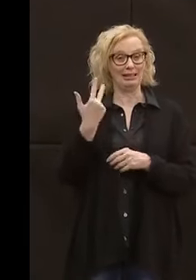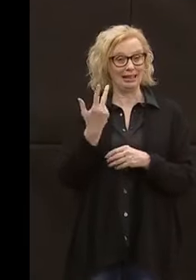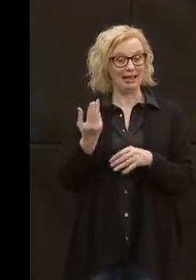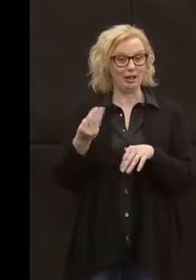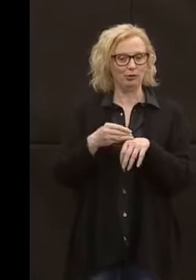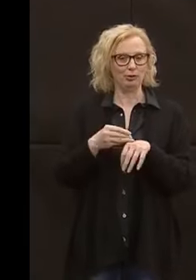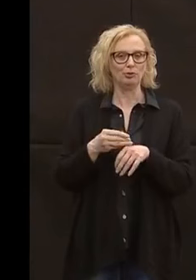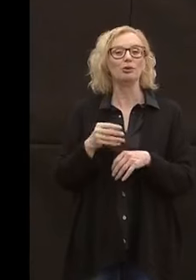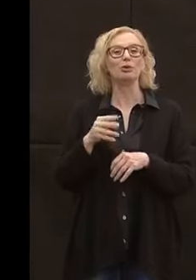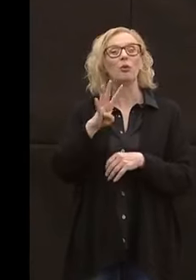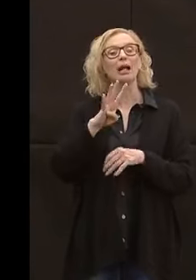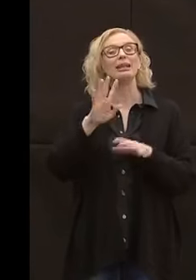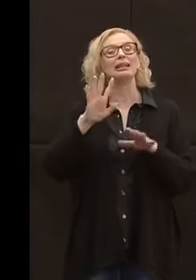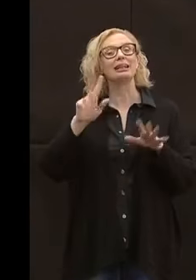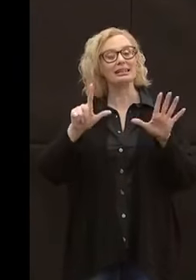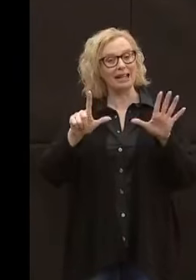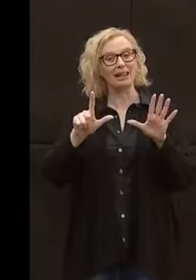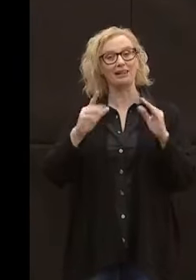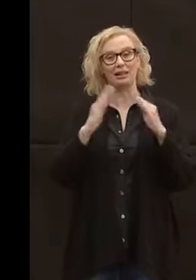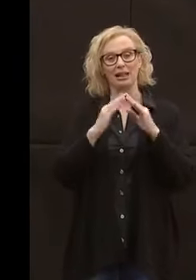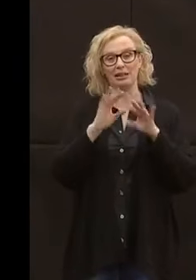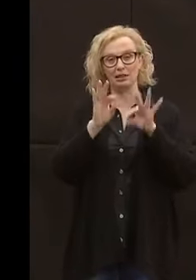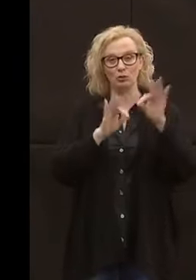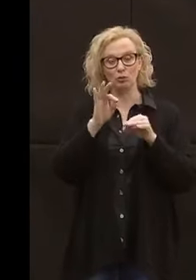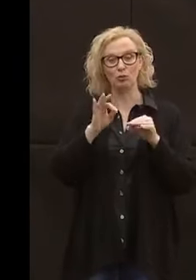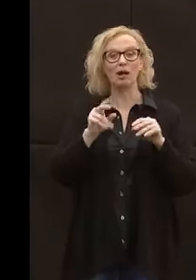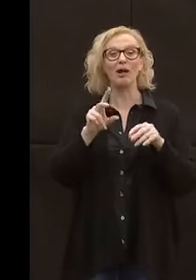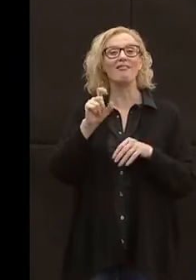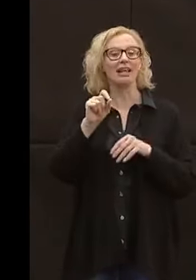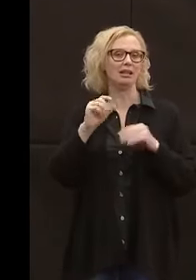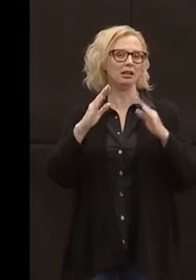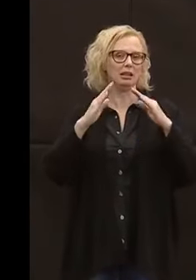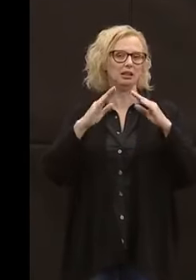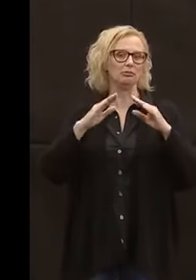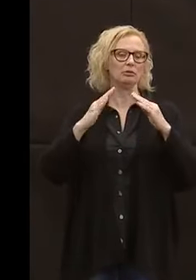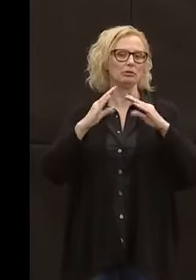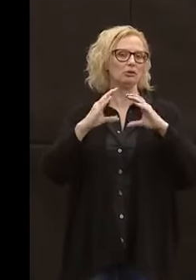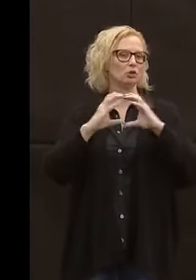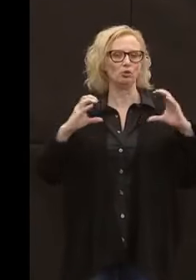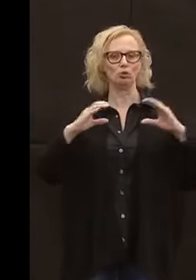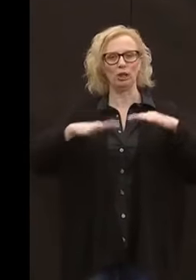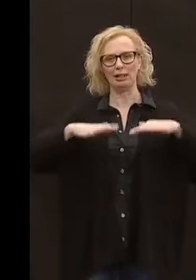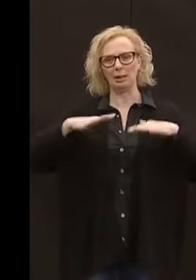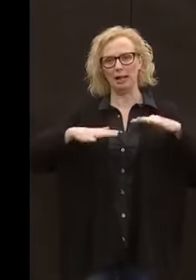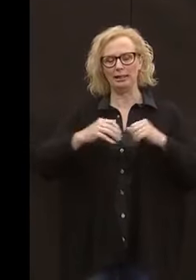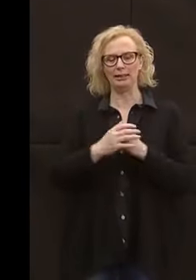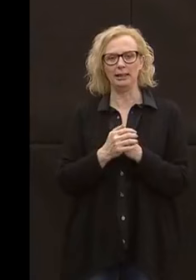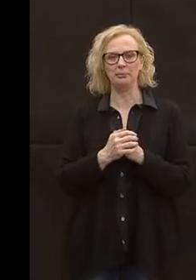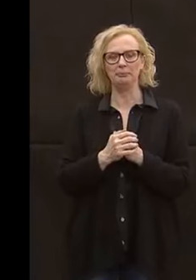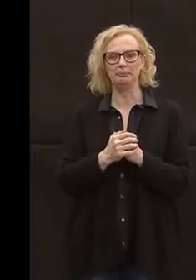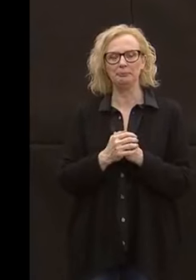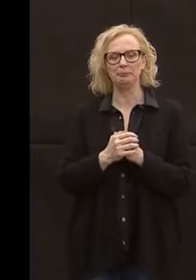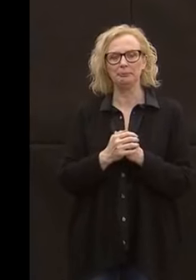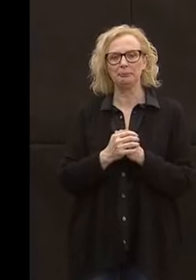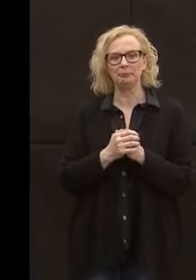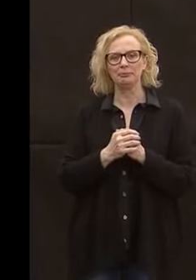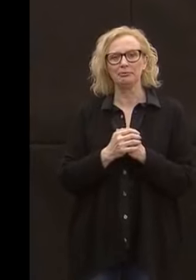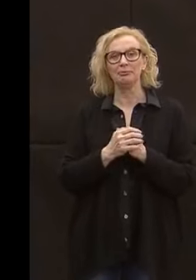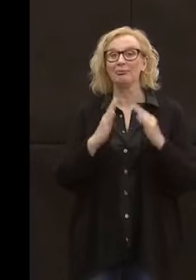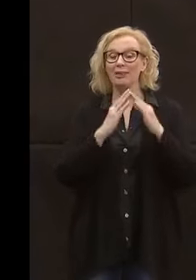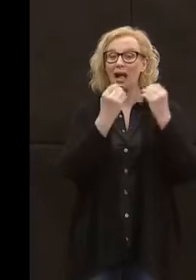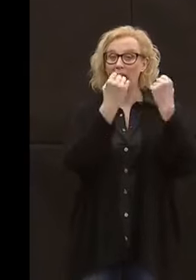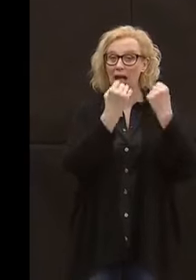presso le case di cura 20 presso le strutture intermedie e presso il